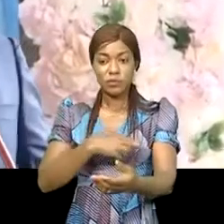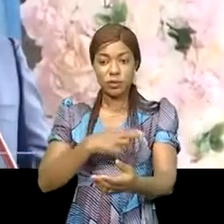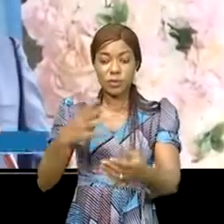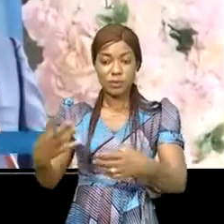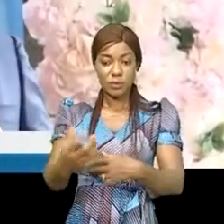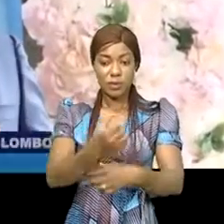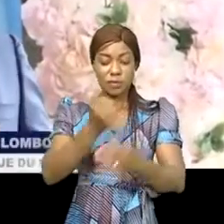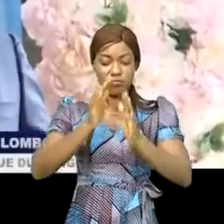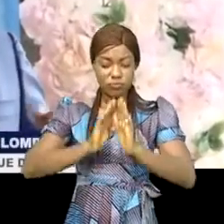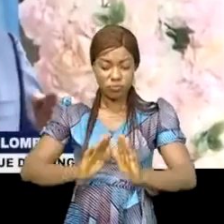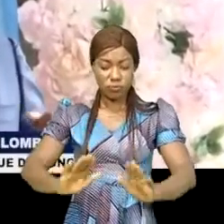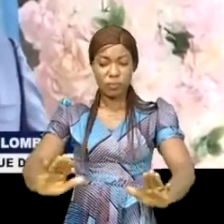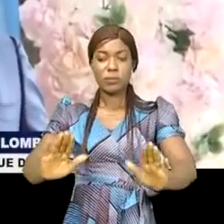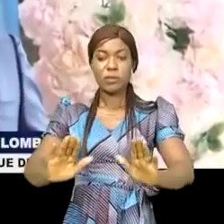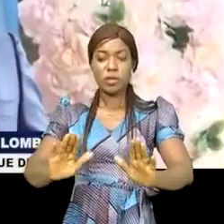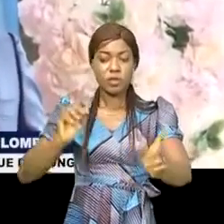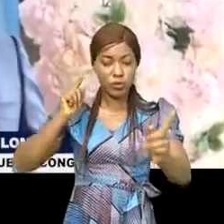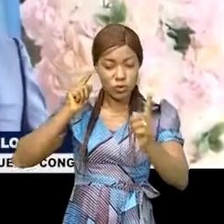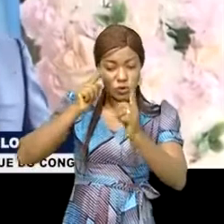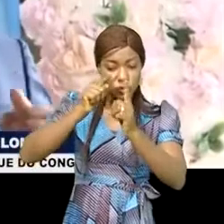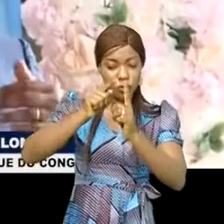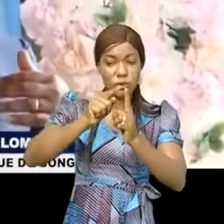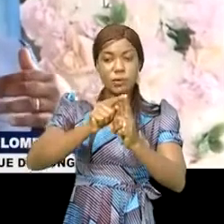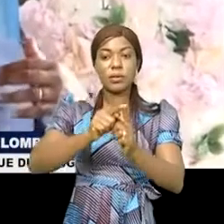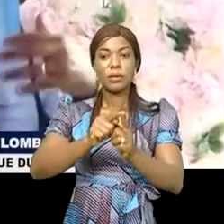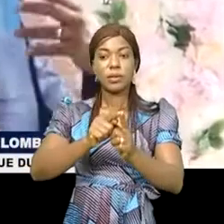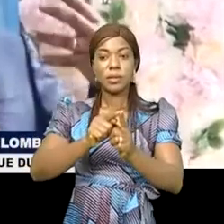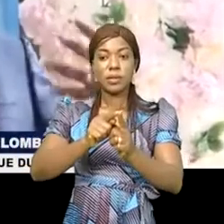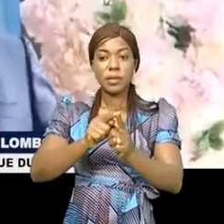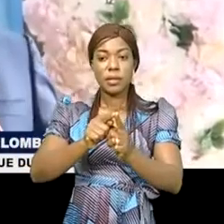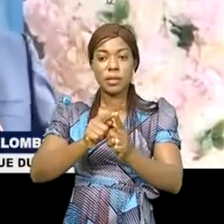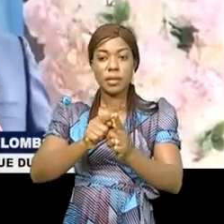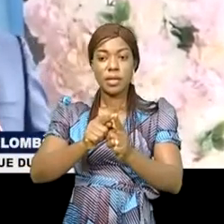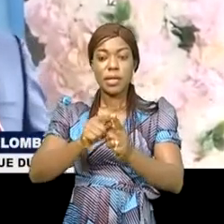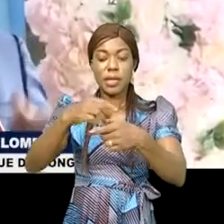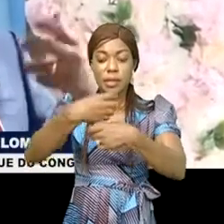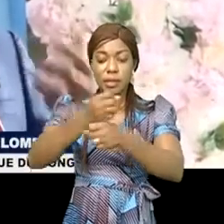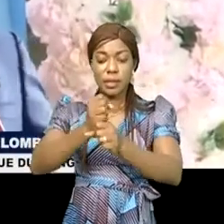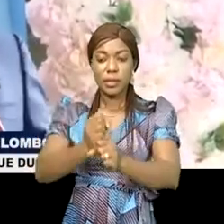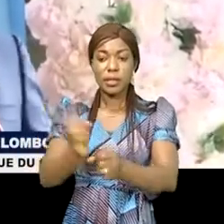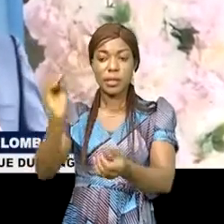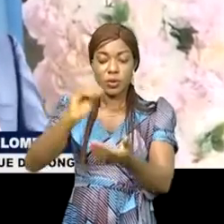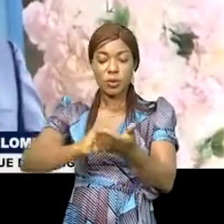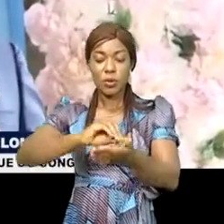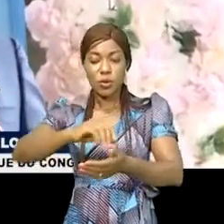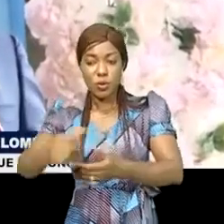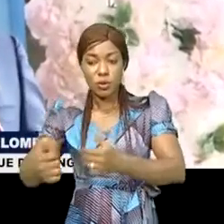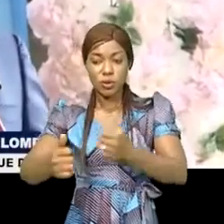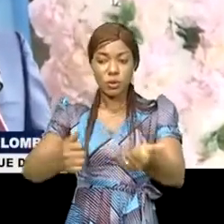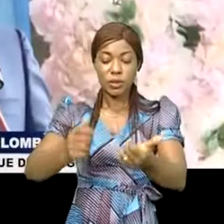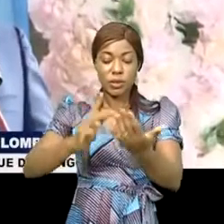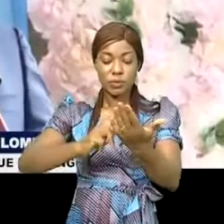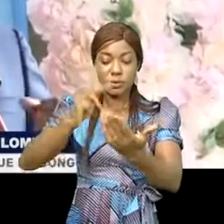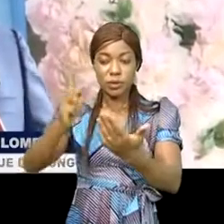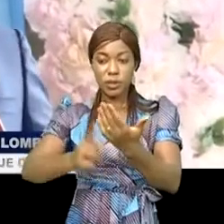prendre soin jusqu'à accueillir encore d'autres projets similaires